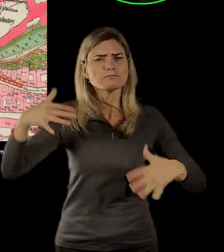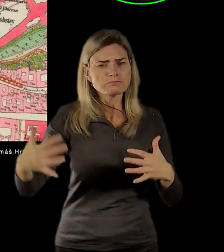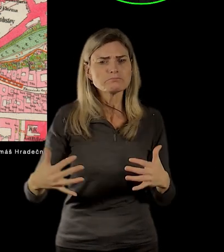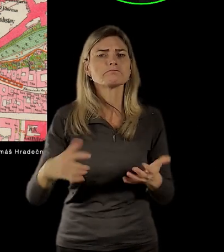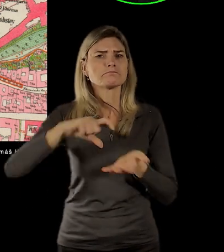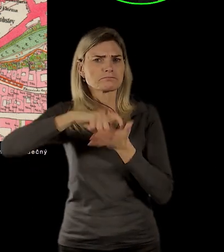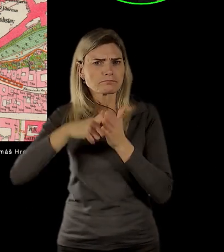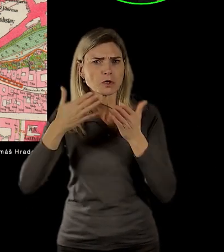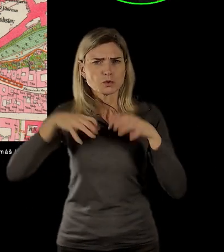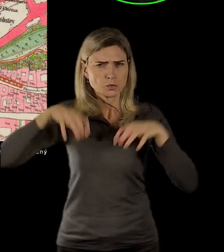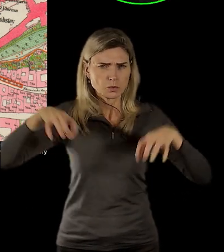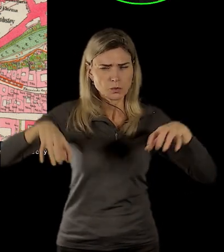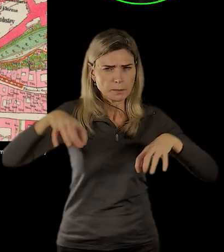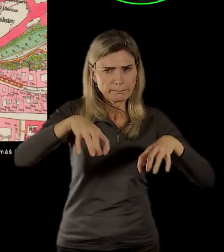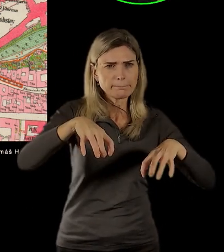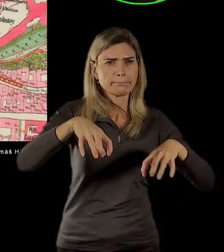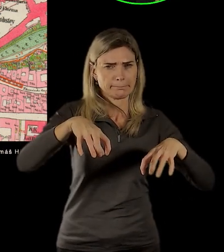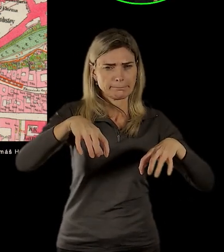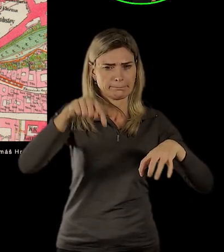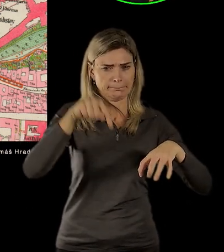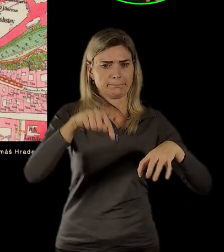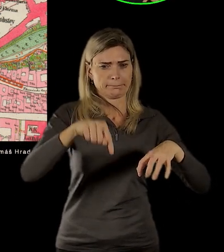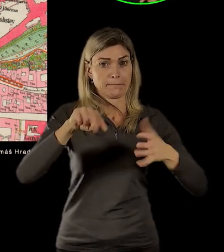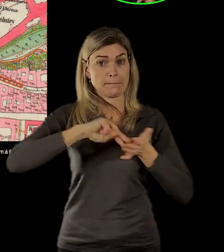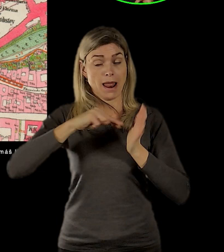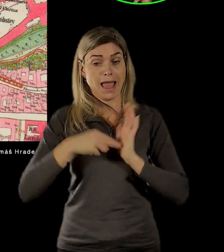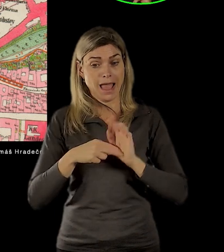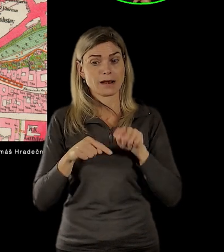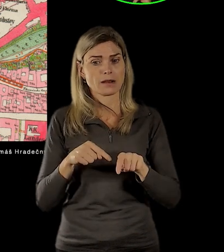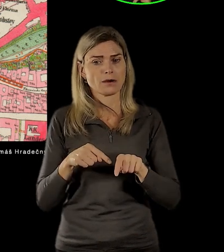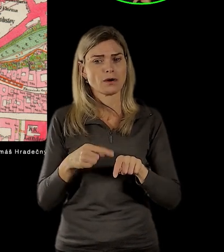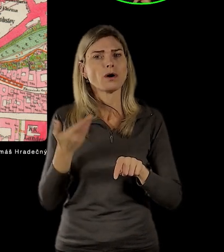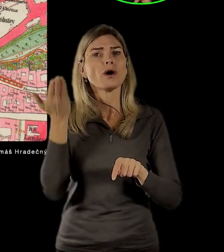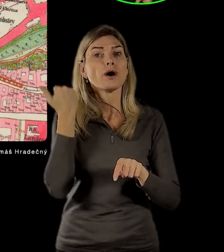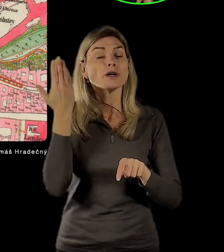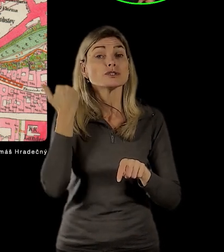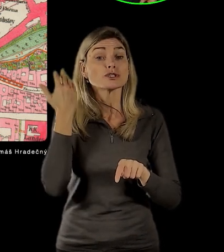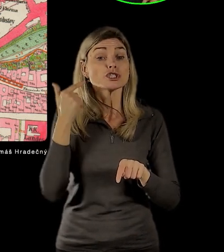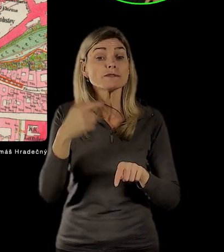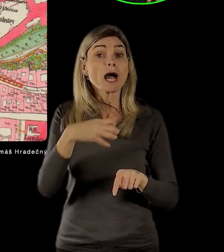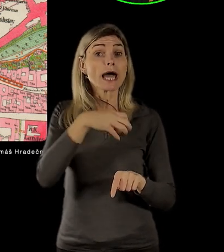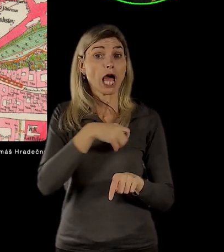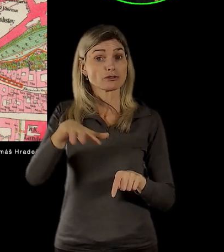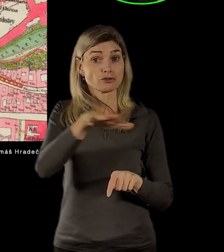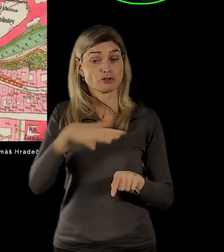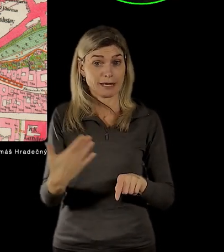urbanistický, urbanistický plán tehdejších hračán.